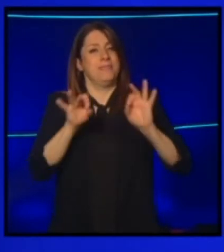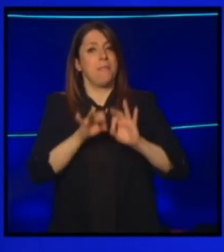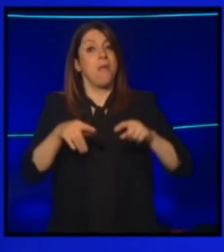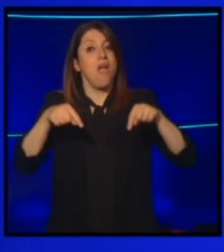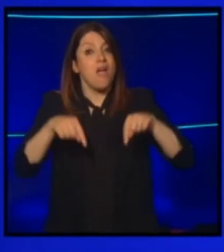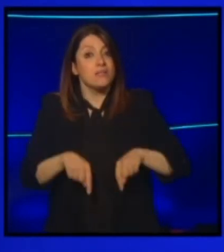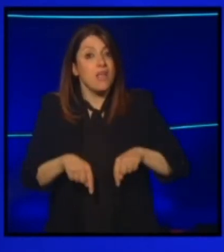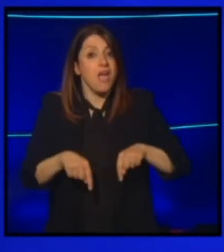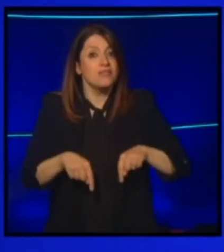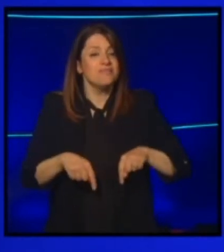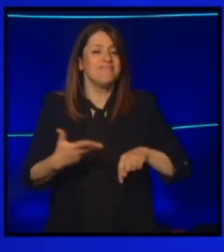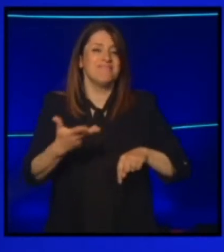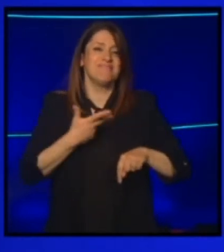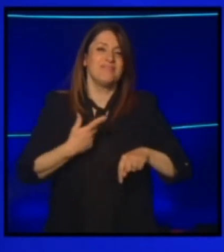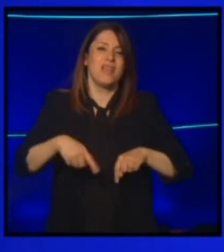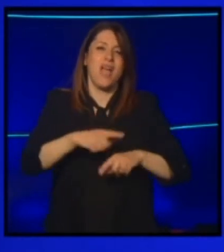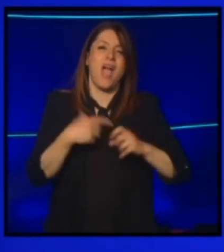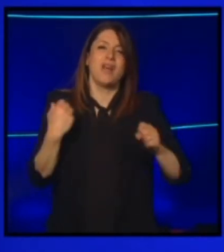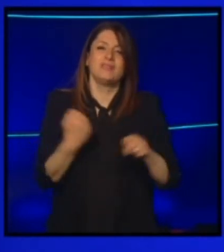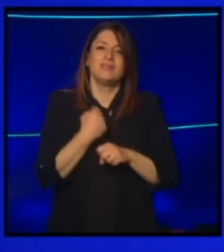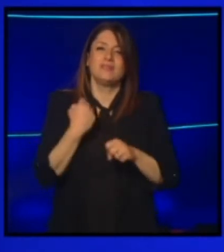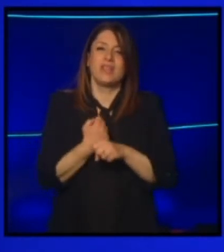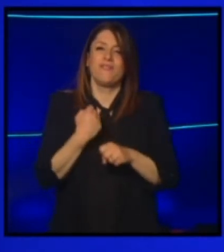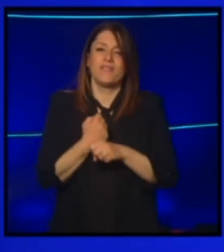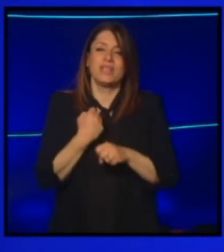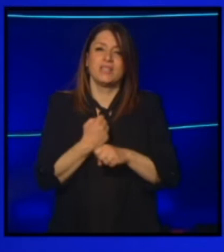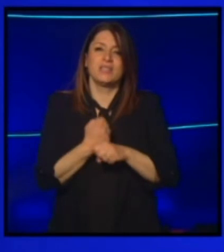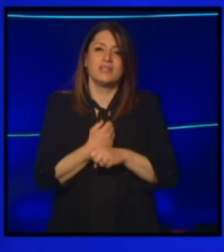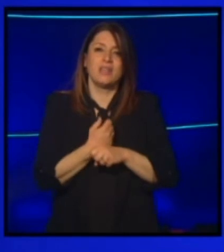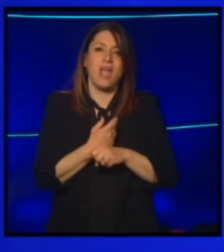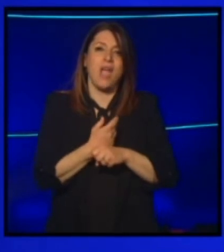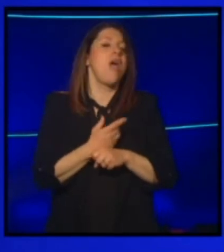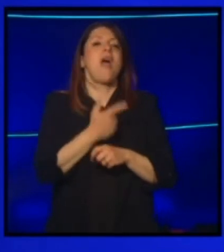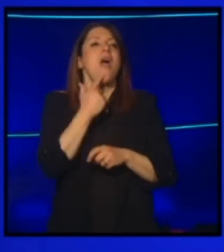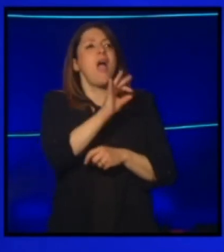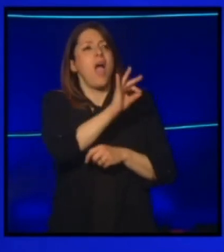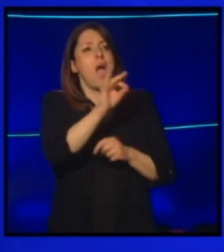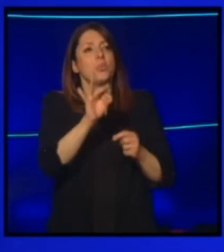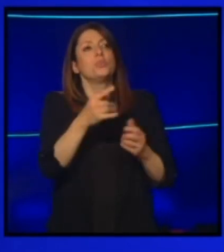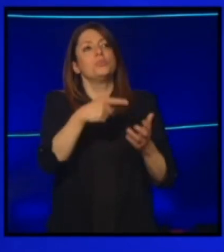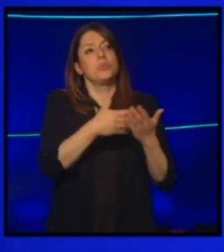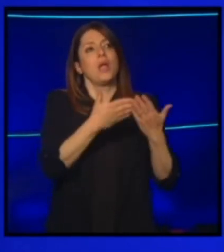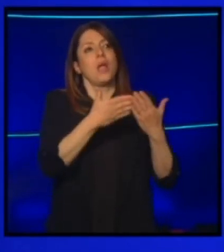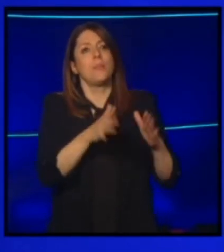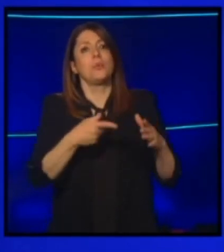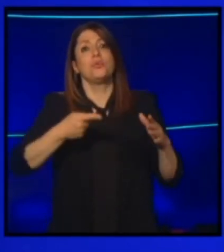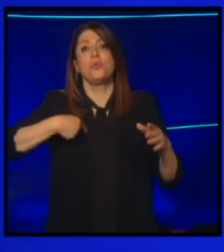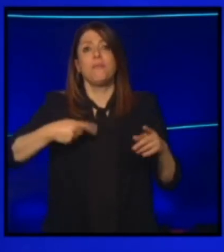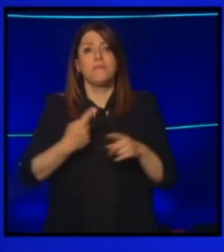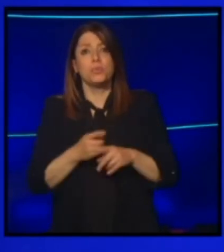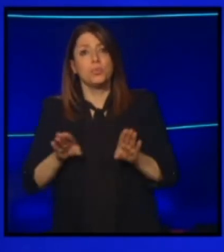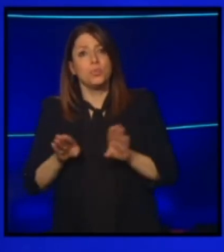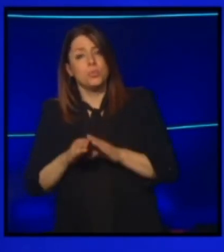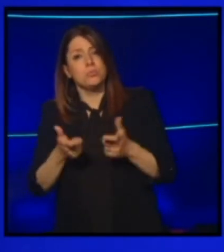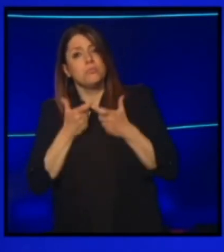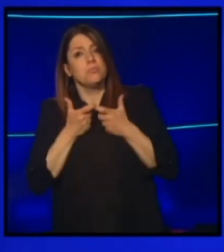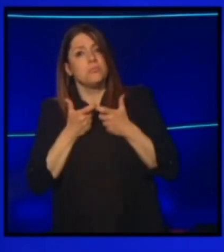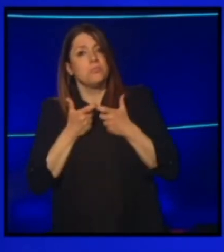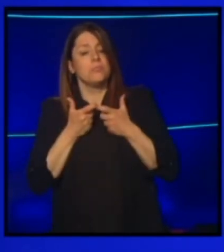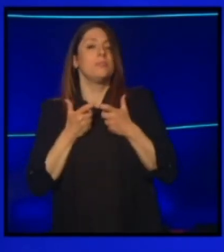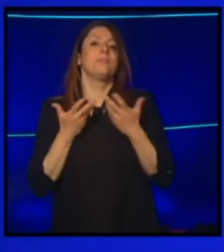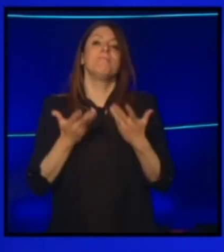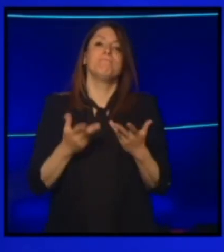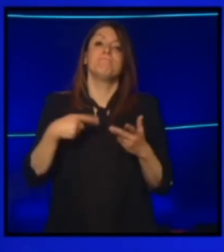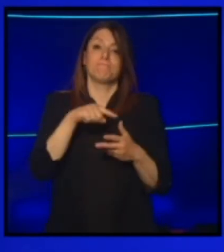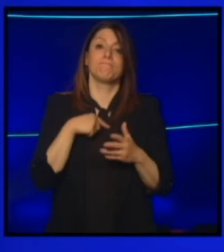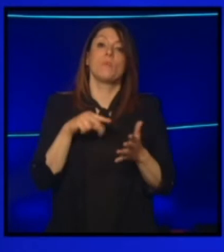attività aperte e noi ancora chiuse. E' problema che molto probabilmente abbiamo ancora